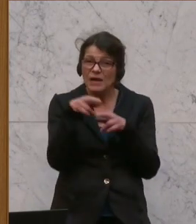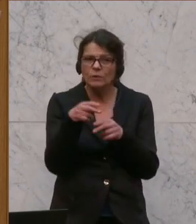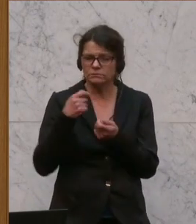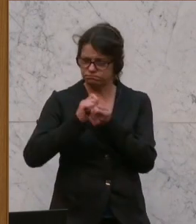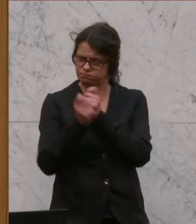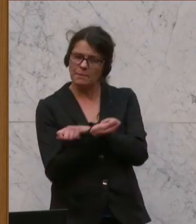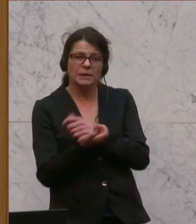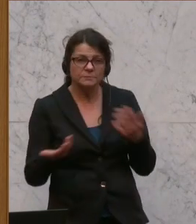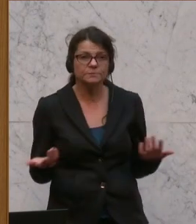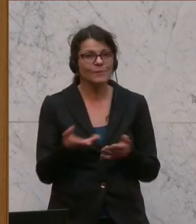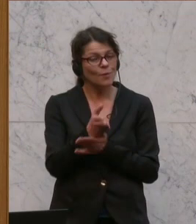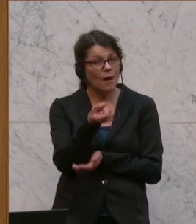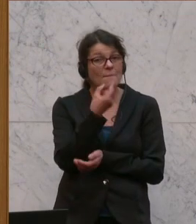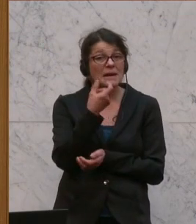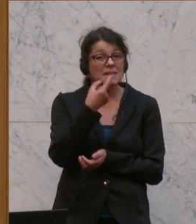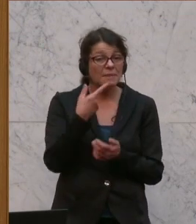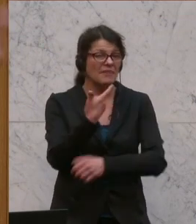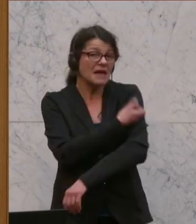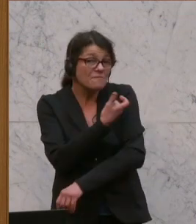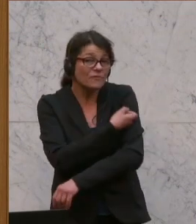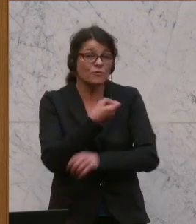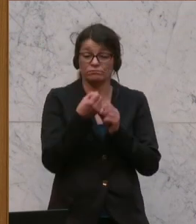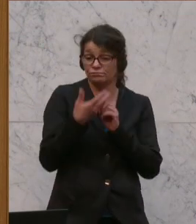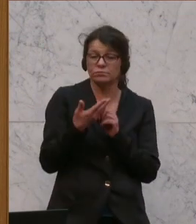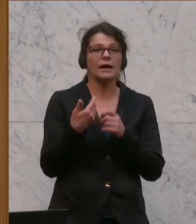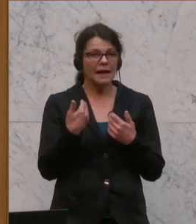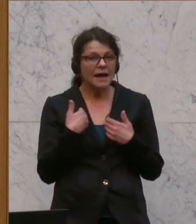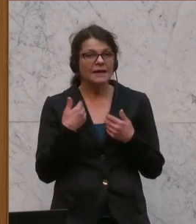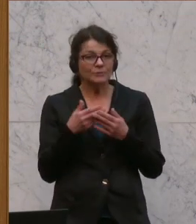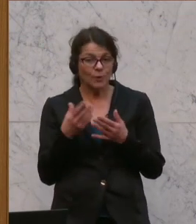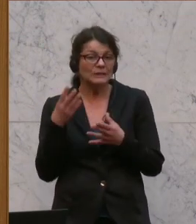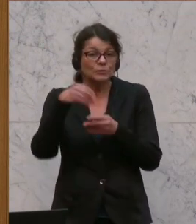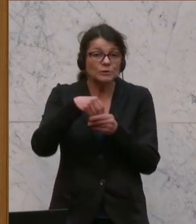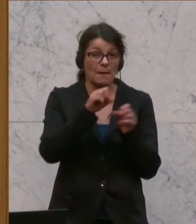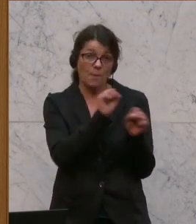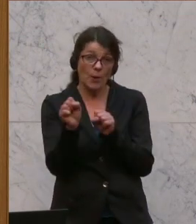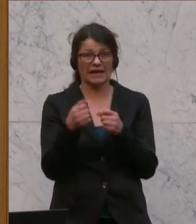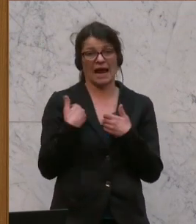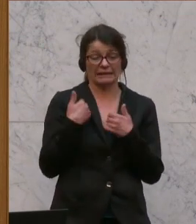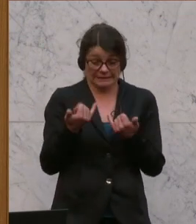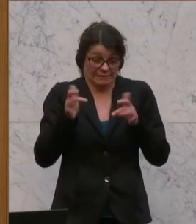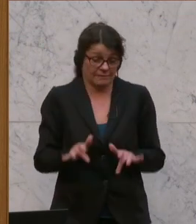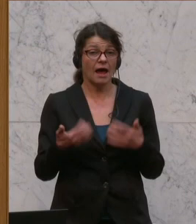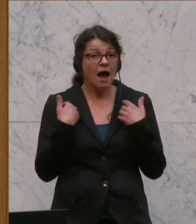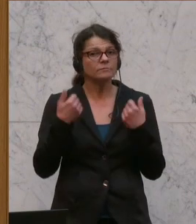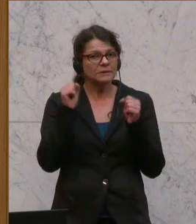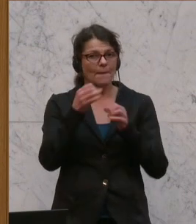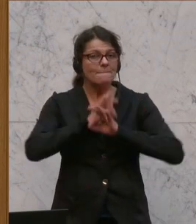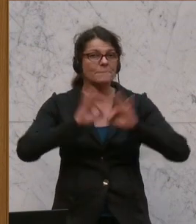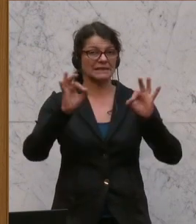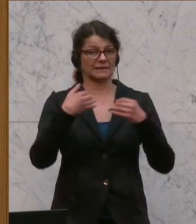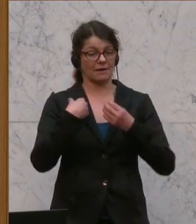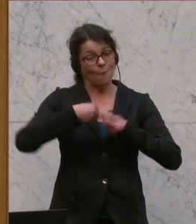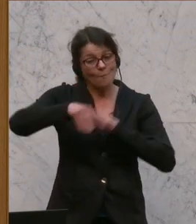mit Medikamenten, mit Impfungen etc. haben wir zusätzliche Mittel und Werkzeuge in die Hand bekommen, mit denen wir besser